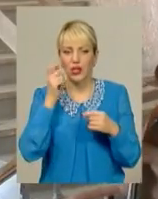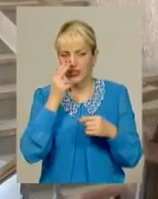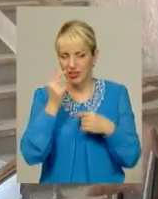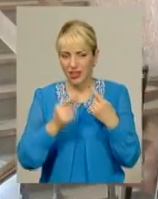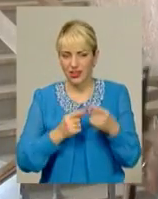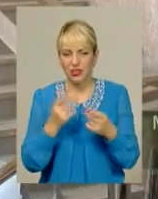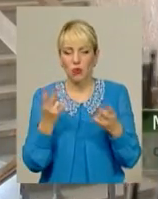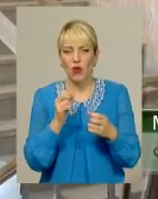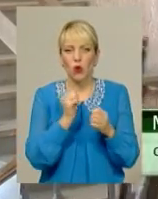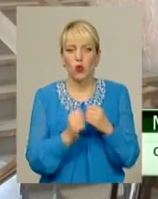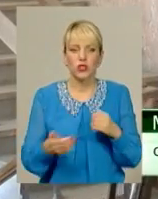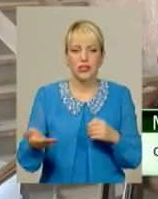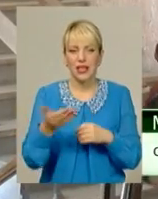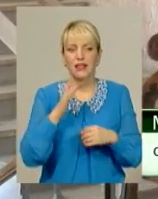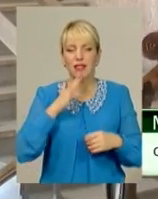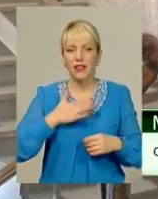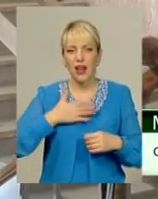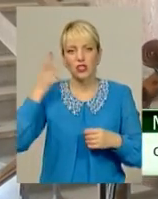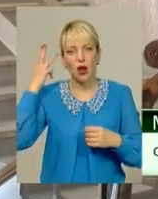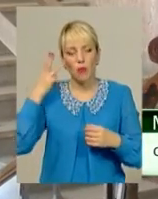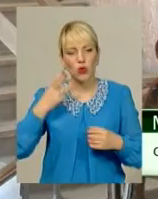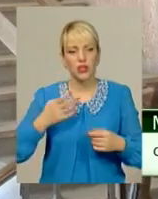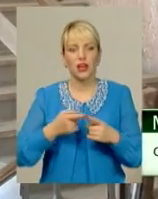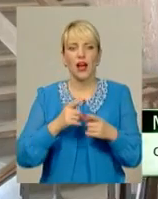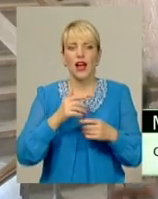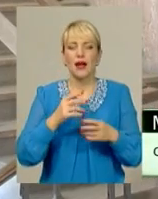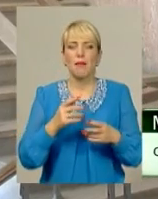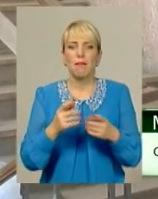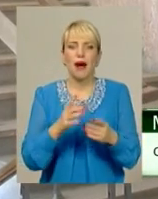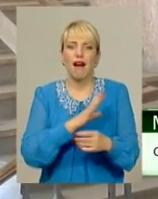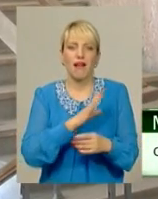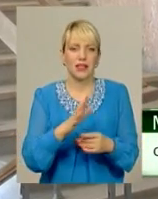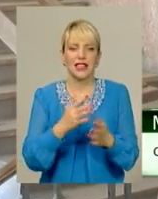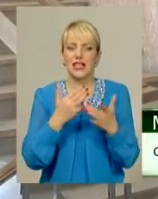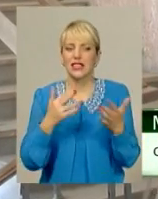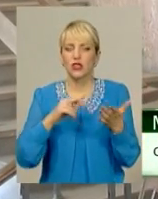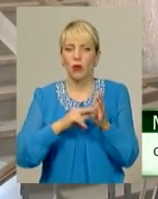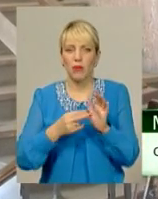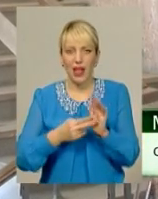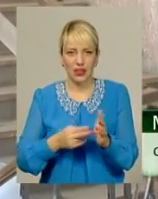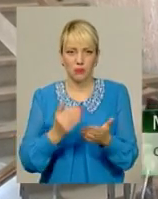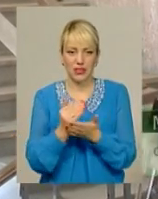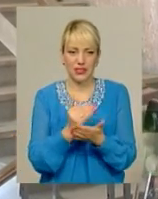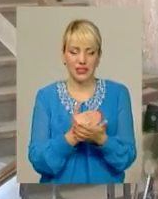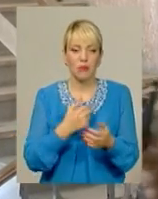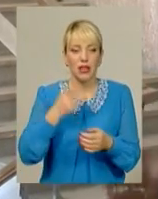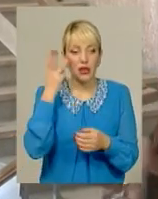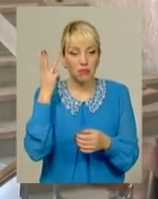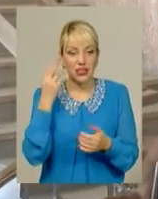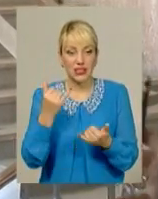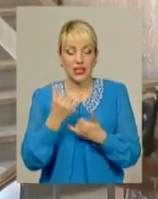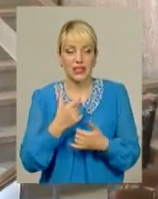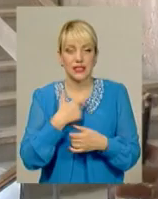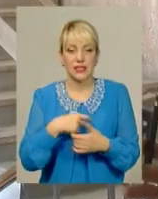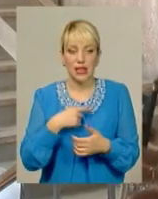«Наше поділля надзвичайно багато різноплановими такими рецептами. Я думаю, що хмельничани для себе подивляться, для себе візьмуть